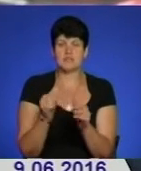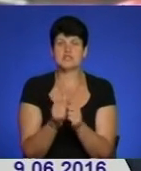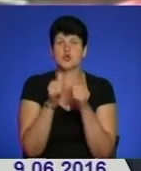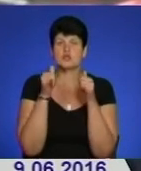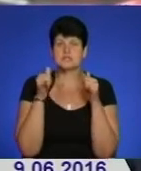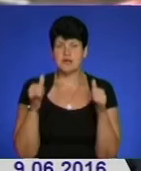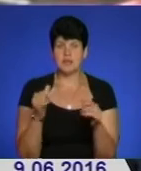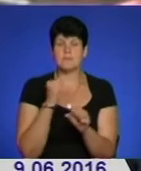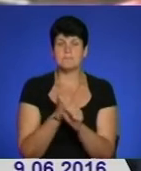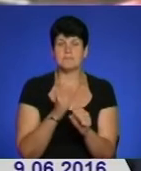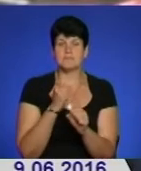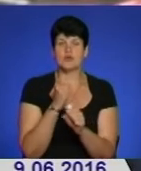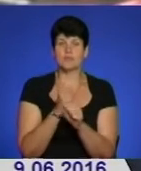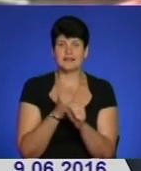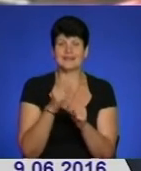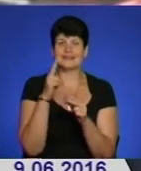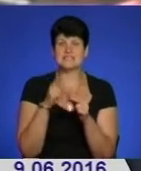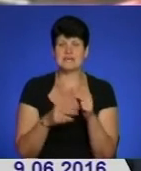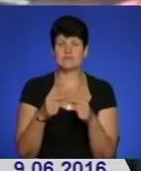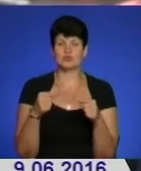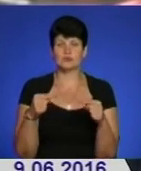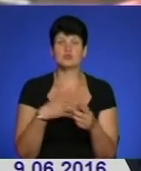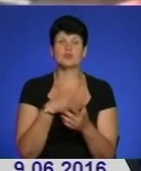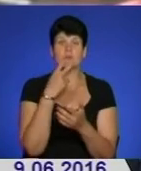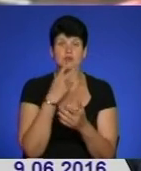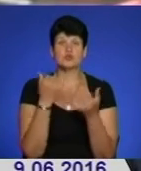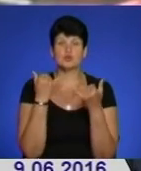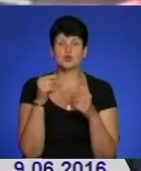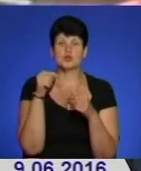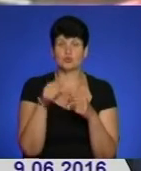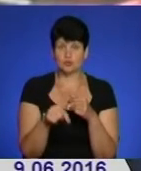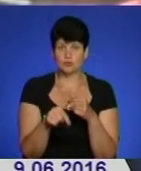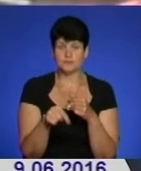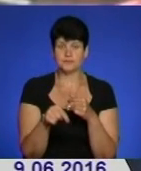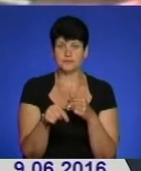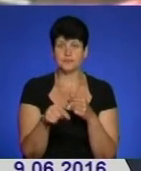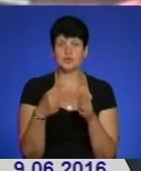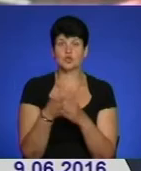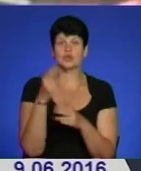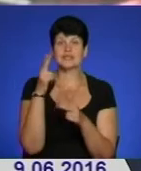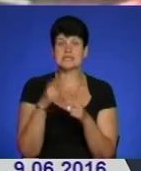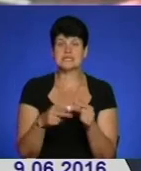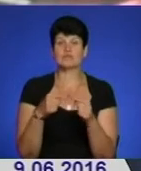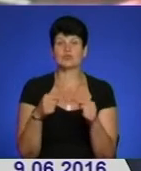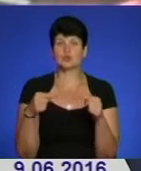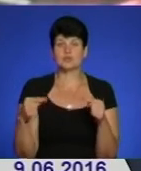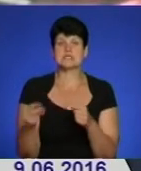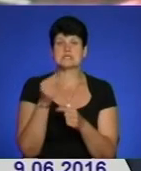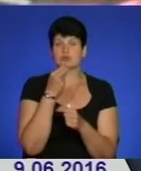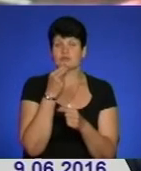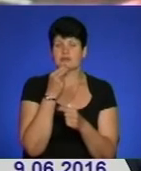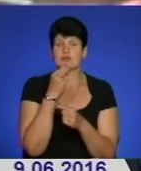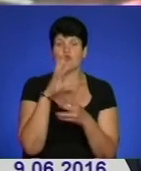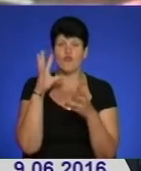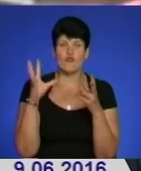тобто ми виробляли кінцевий продукт. І те, що ми бачимо сьогодні тут, подивіться, від машинобудування аграрного до кінцевої продукції споживання весь